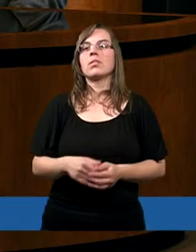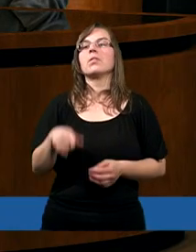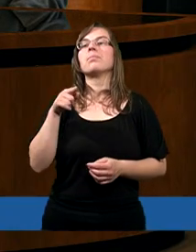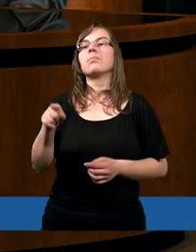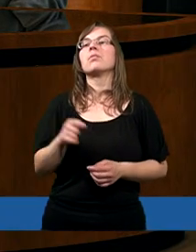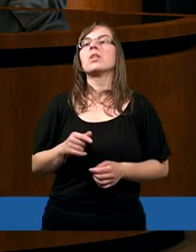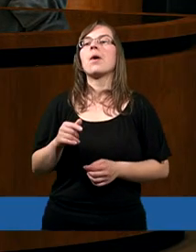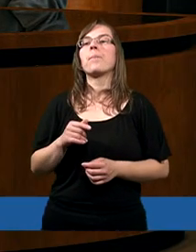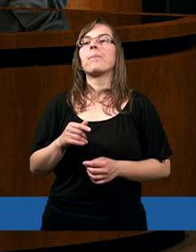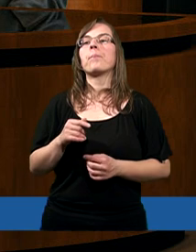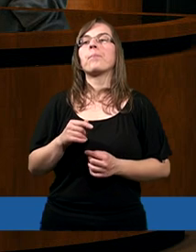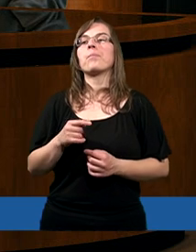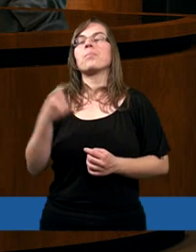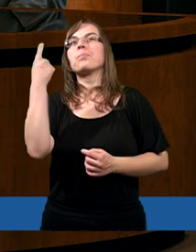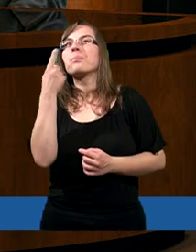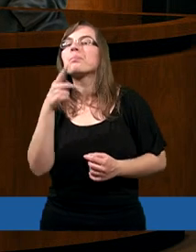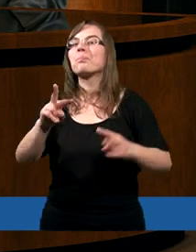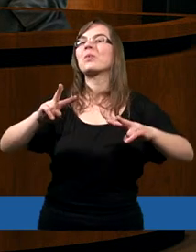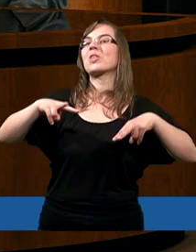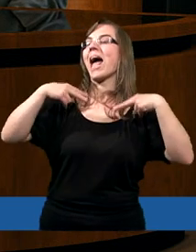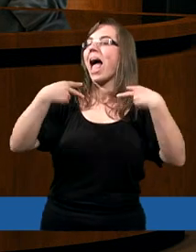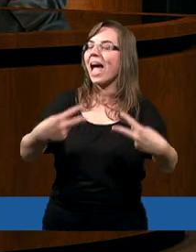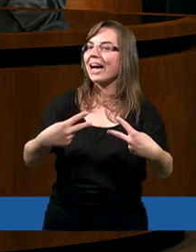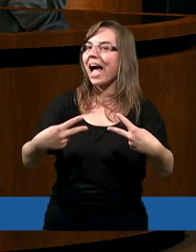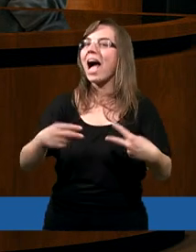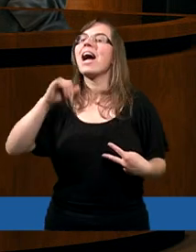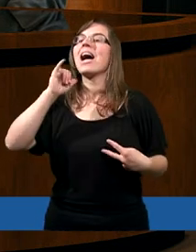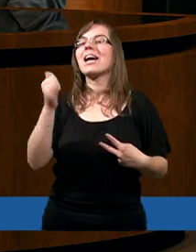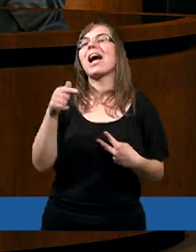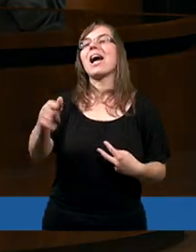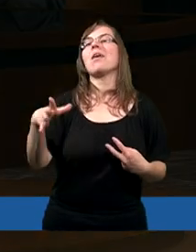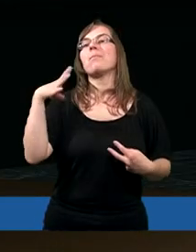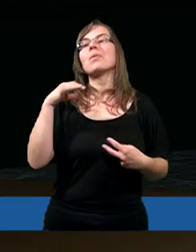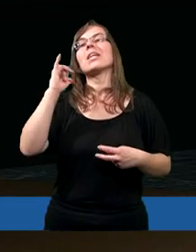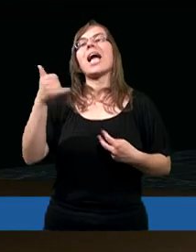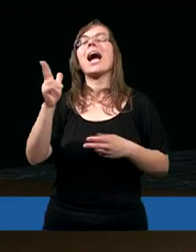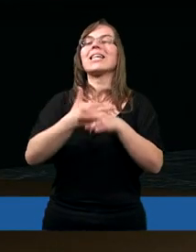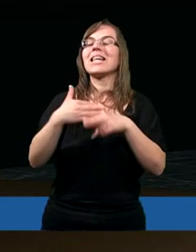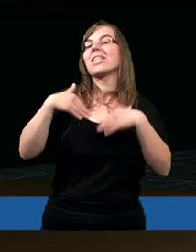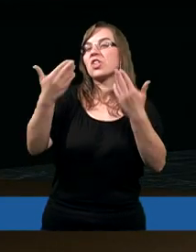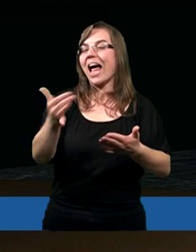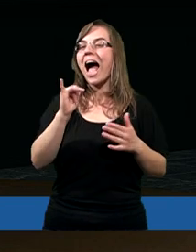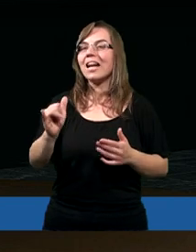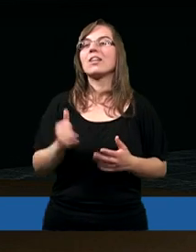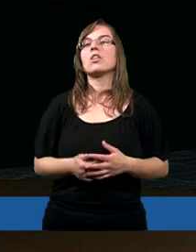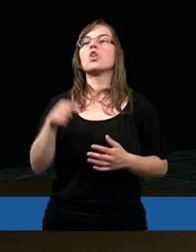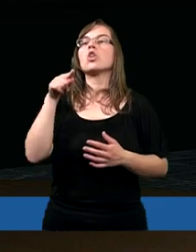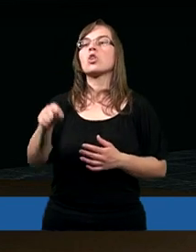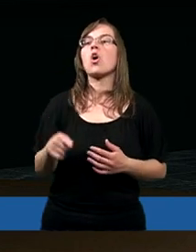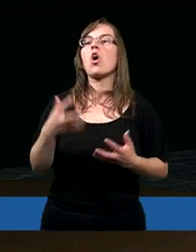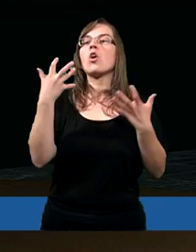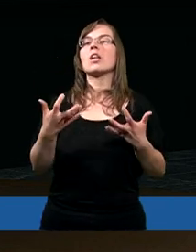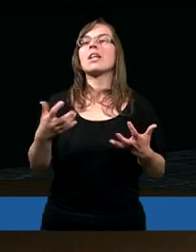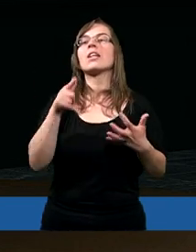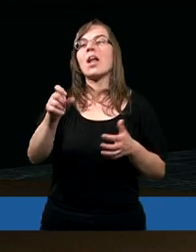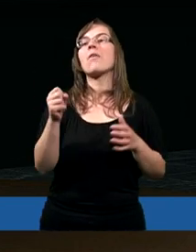pochodnią jest przekaz, jaki prorocy kiedyś dali. Od